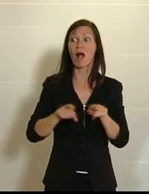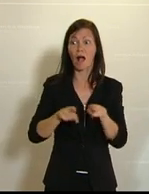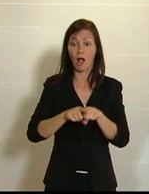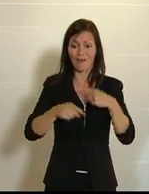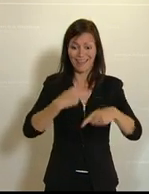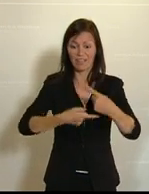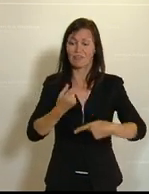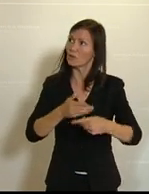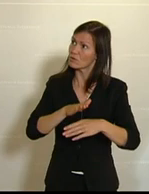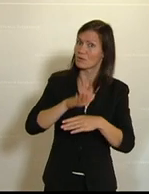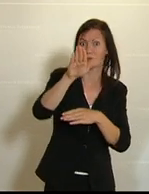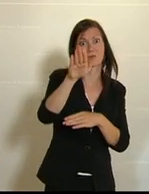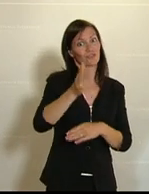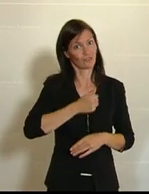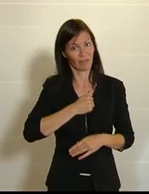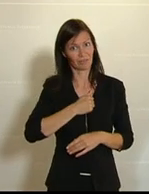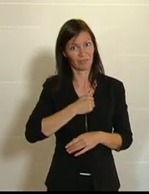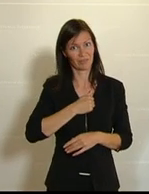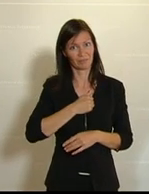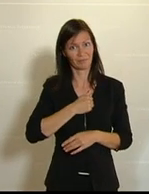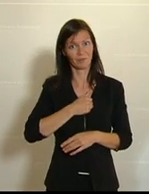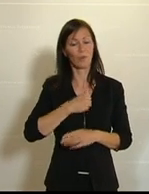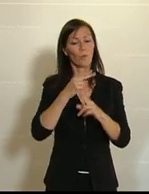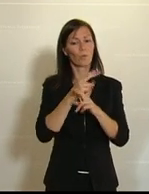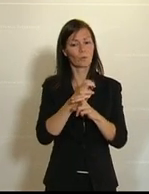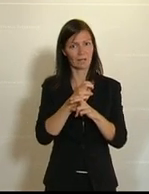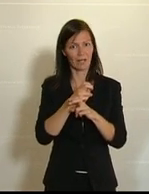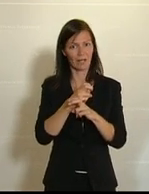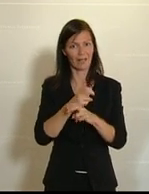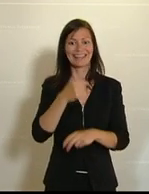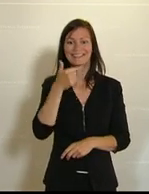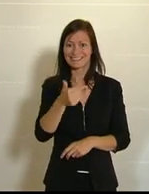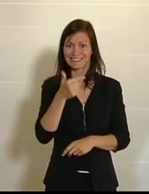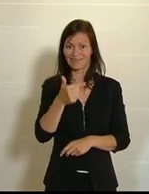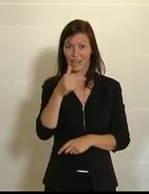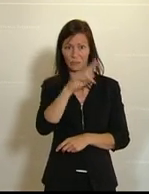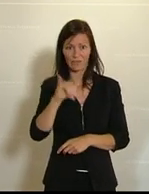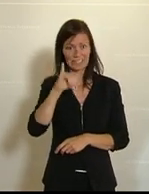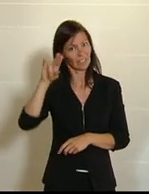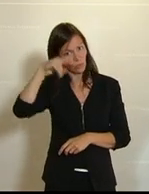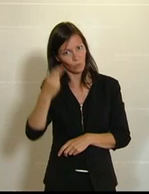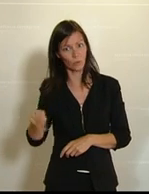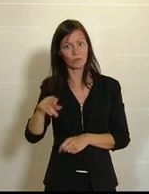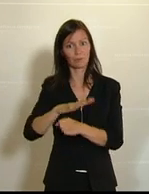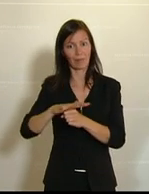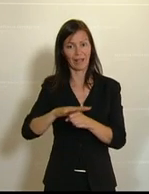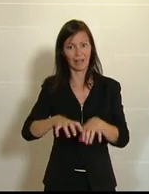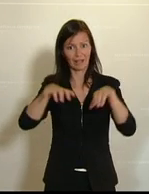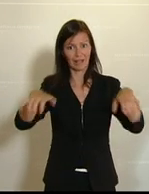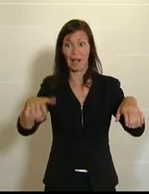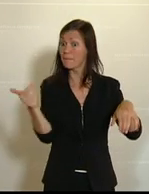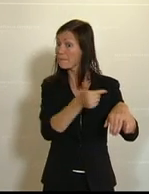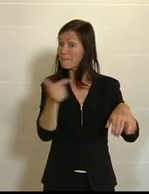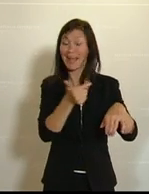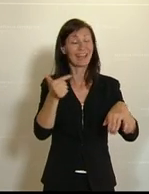Entwicklungsschub gebracht. Wir haben hier in Österreich zwei bildende Kunstuniversitäten von hohem Rang,